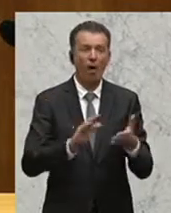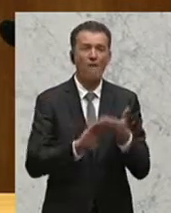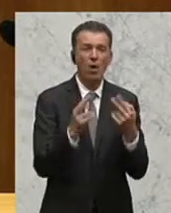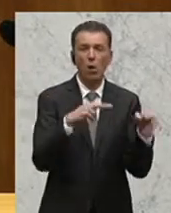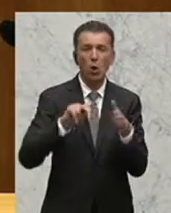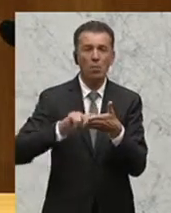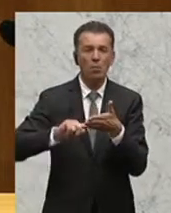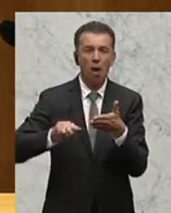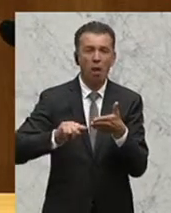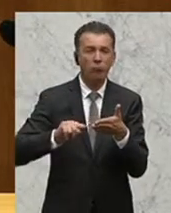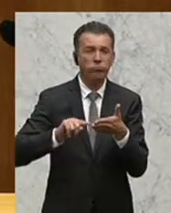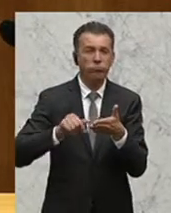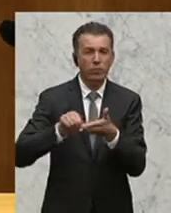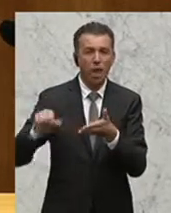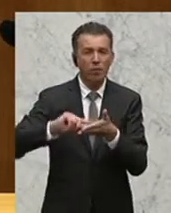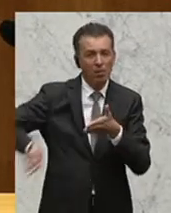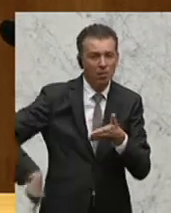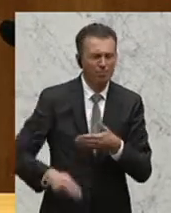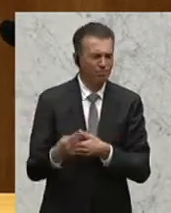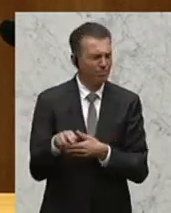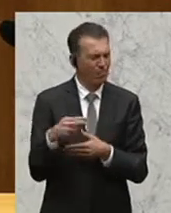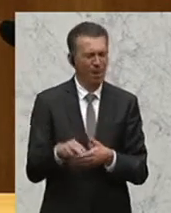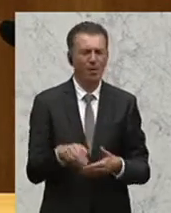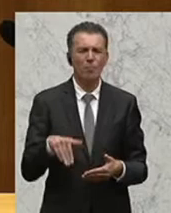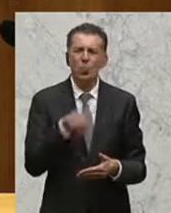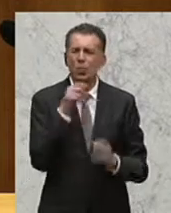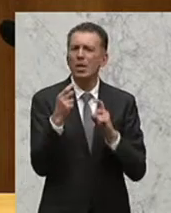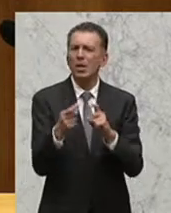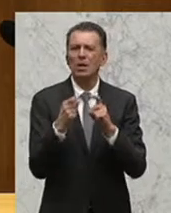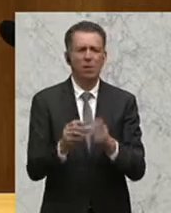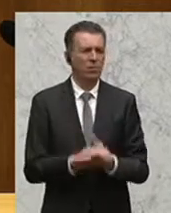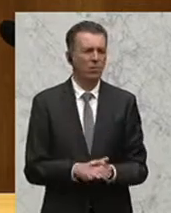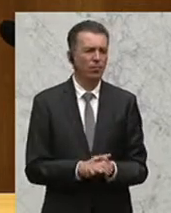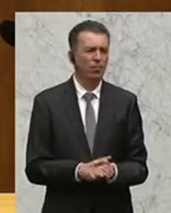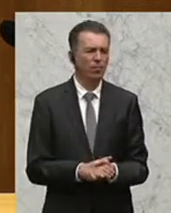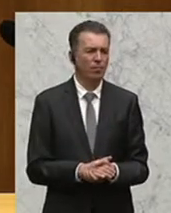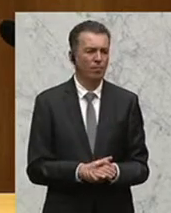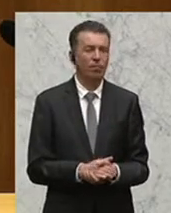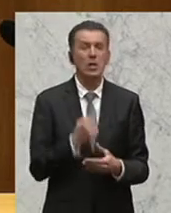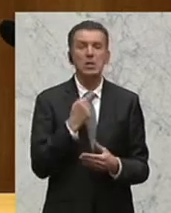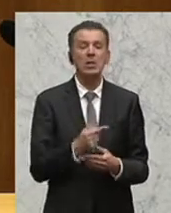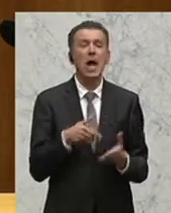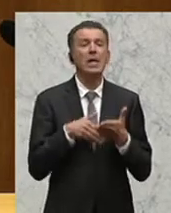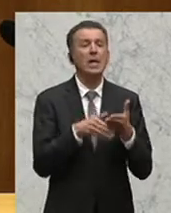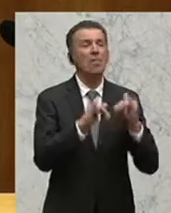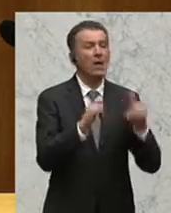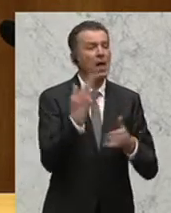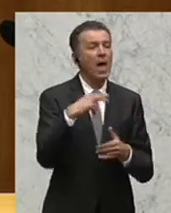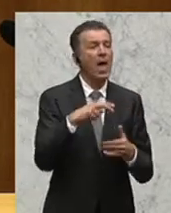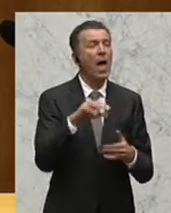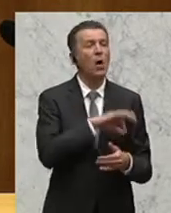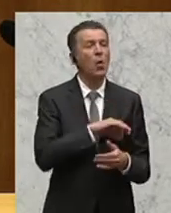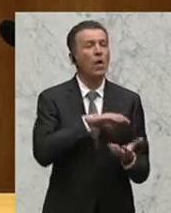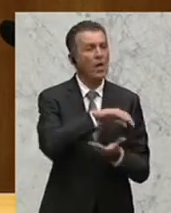diskutieren muss. Ich bin der Meinung, man könnte, wenn man sich grundsätzlich zu einer Hilfe bekennt, Kollege Kogler und Kollege